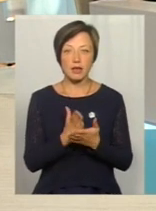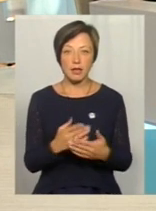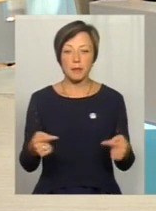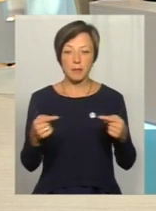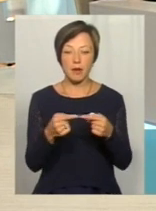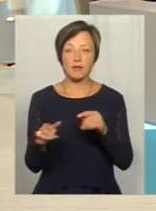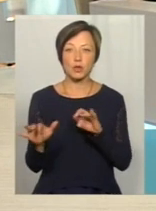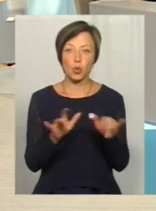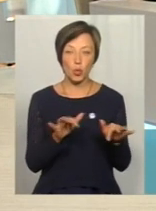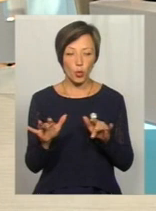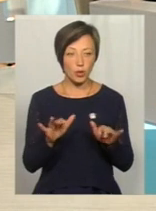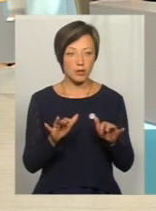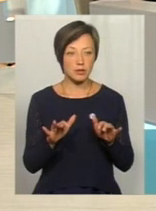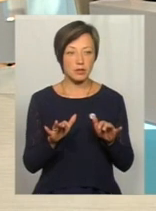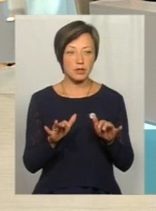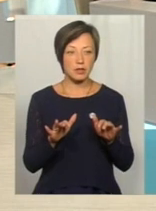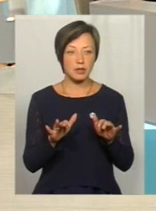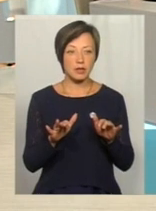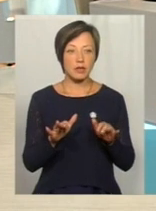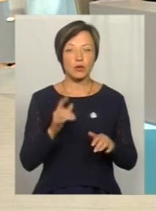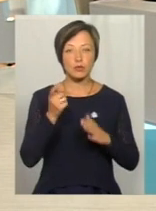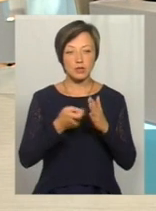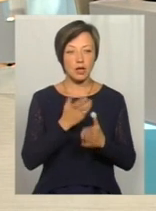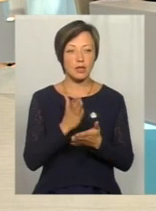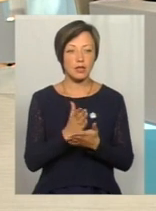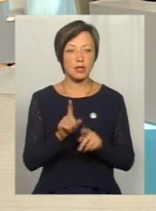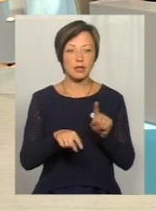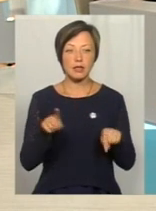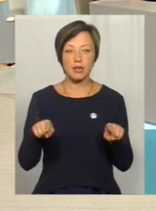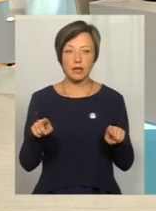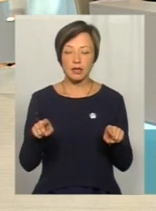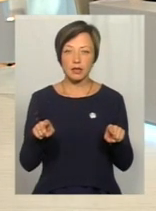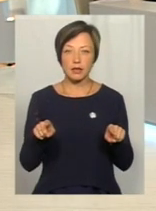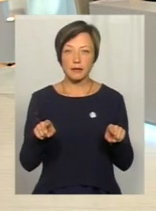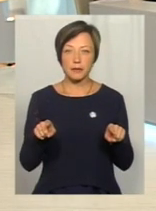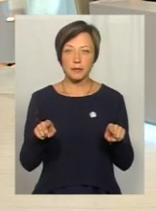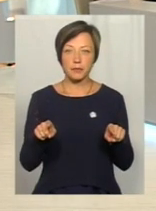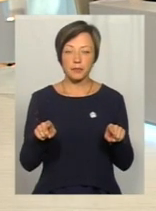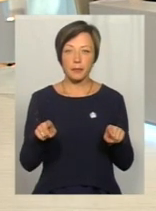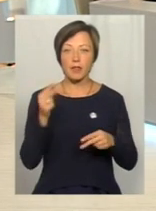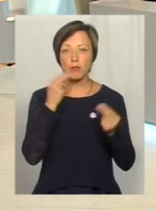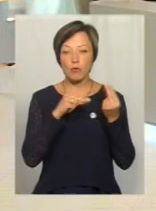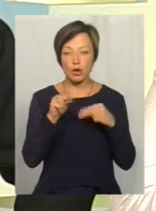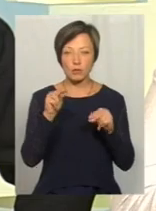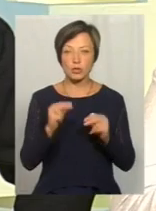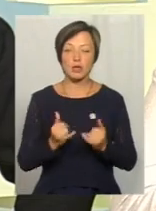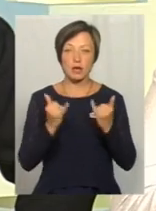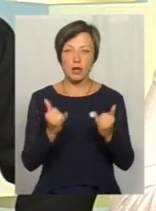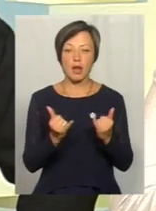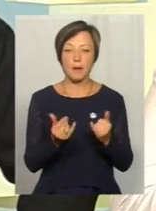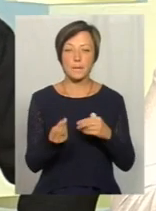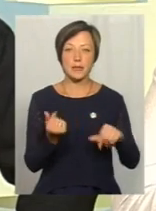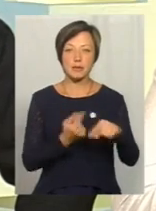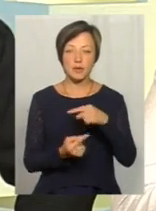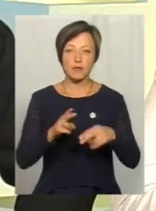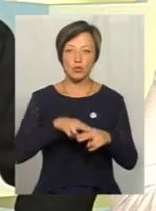певні кроки. Ми навіть знали, що є деякі поліпшення для підприємців,